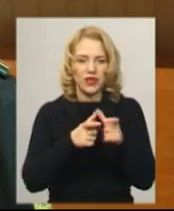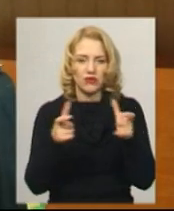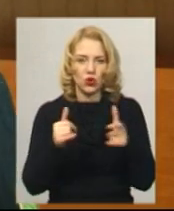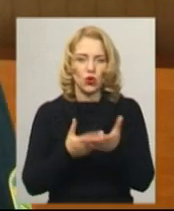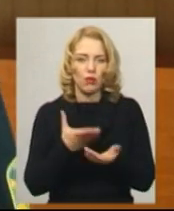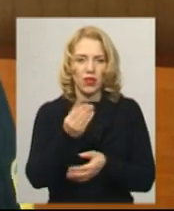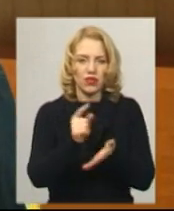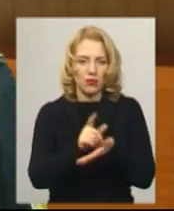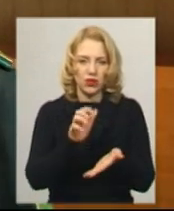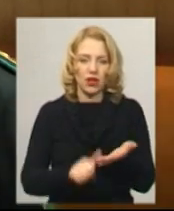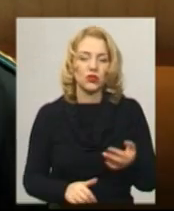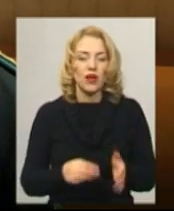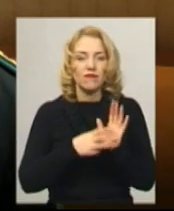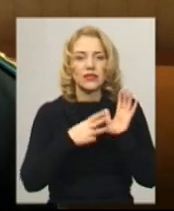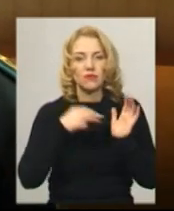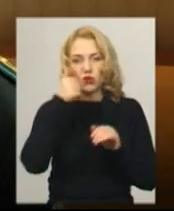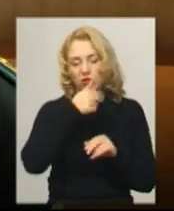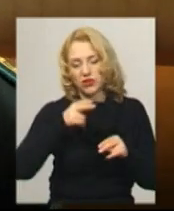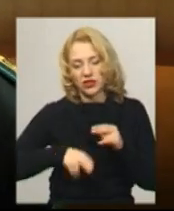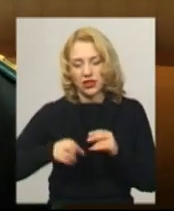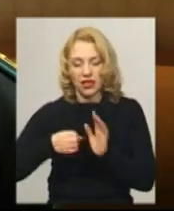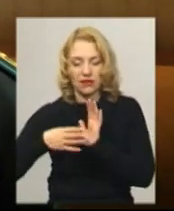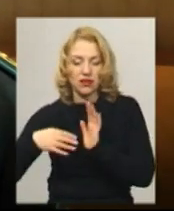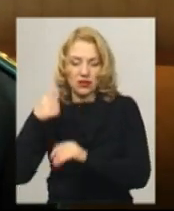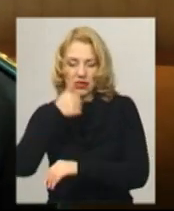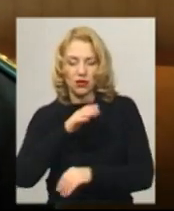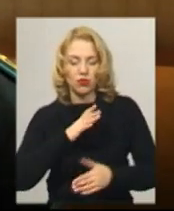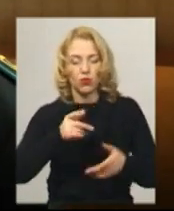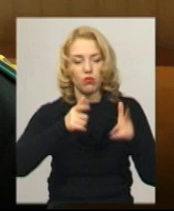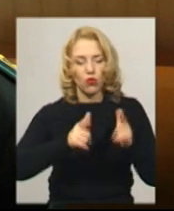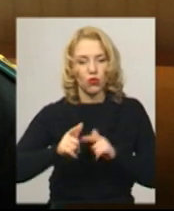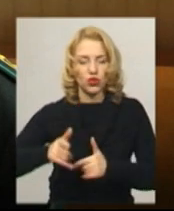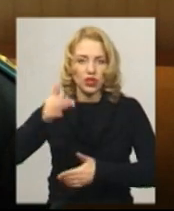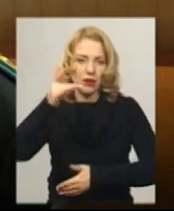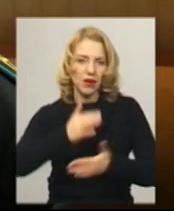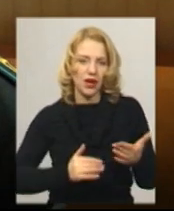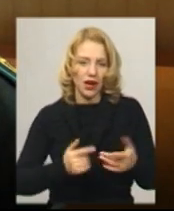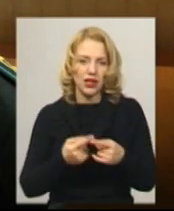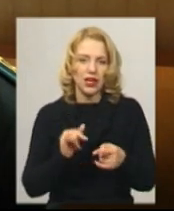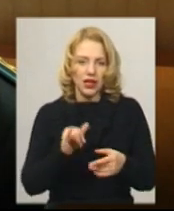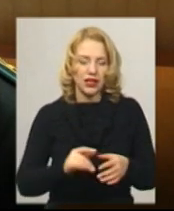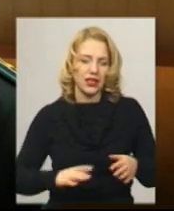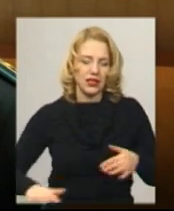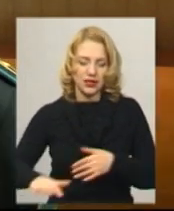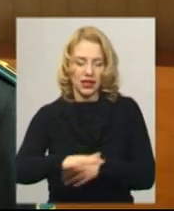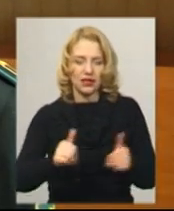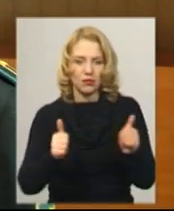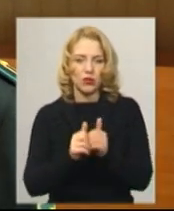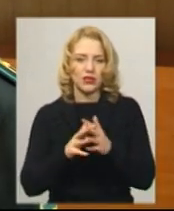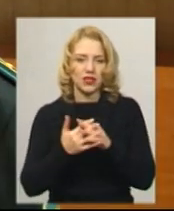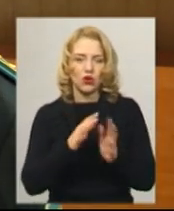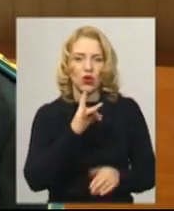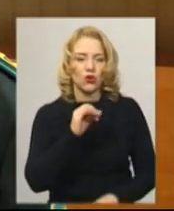У 2018 році в кінці на 2019 рік було погоджено перелік заходів з полюбшення санітарного стану, і ділянка поблизу села